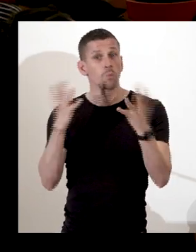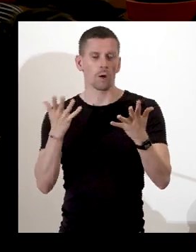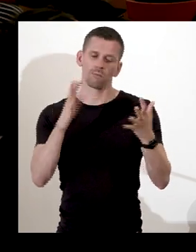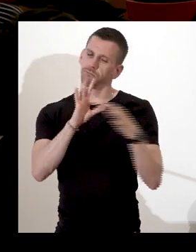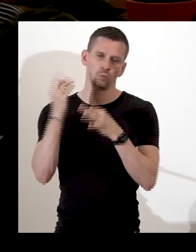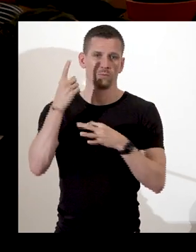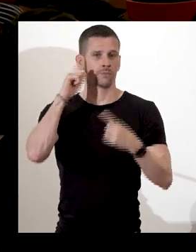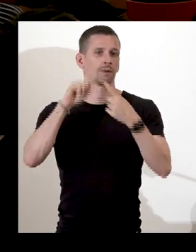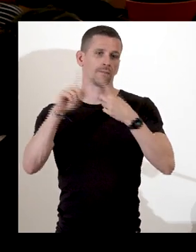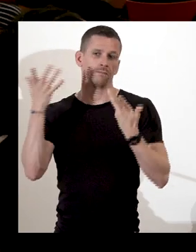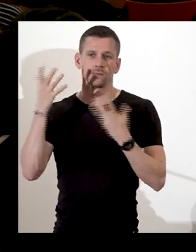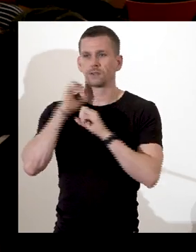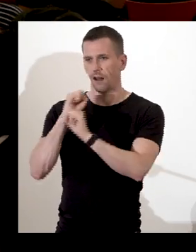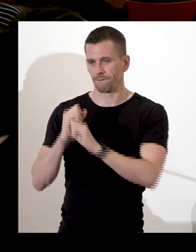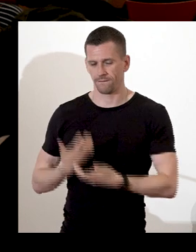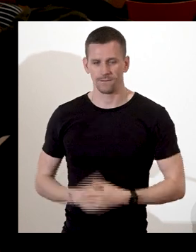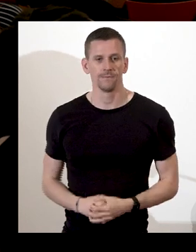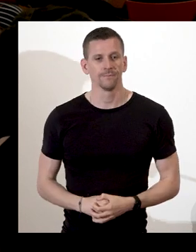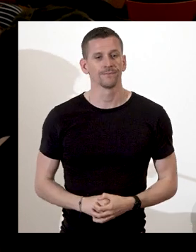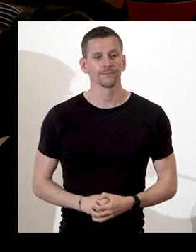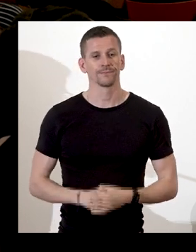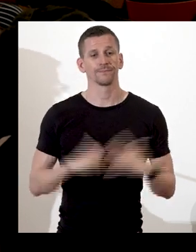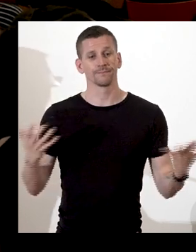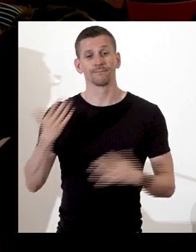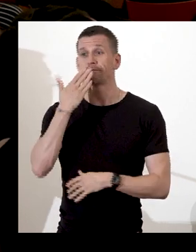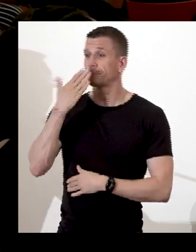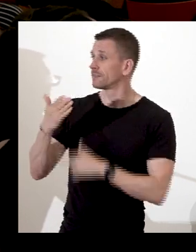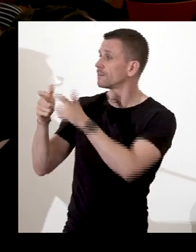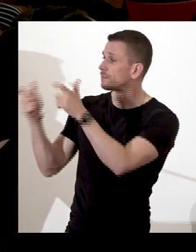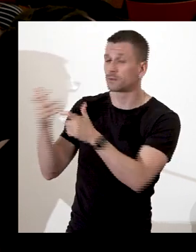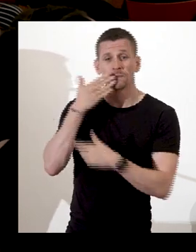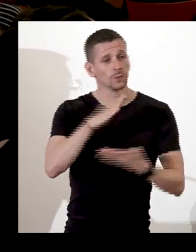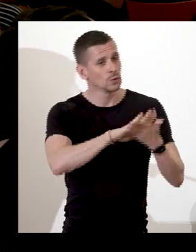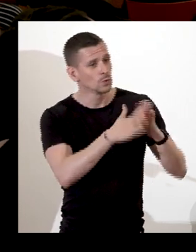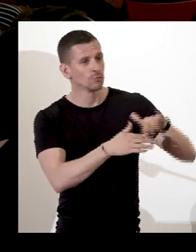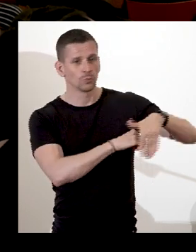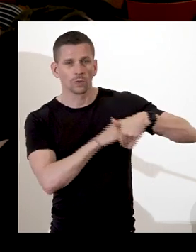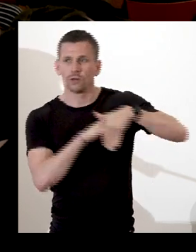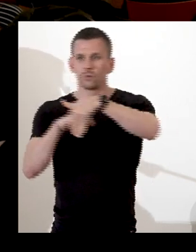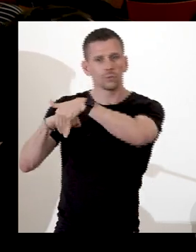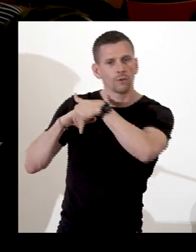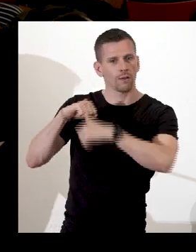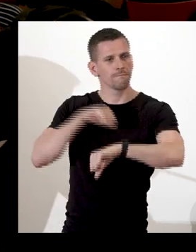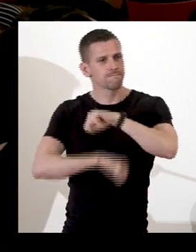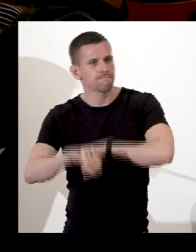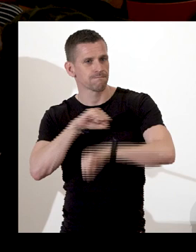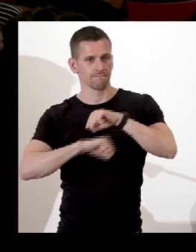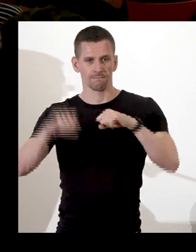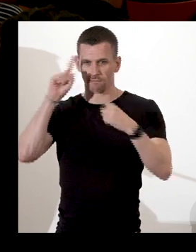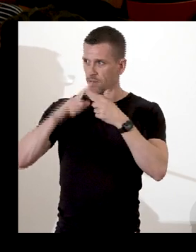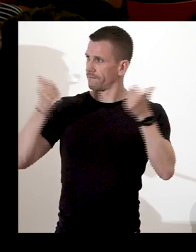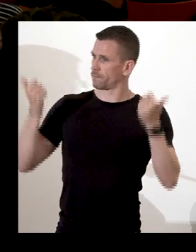remercier sincèrement les institutions et les personnes qui nous permettent de vous proposer, pour la deuxième année consécutive, cet événement.